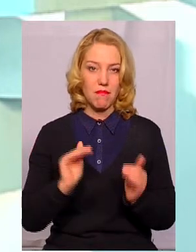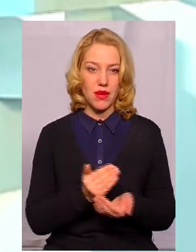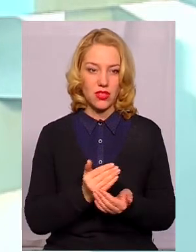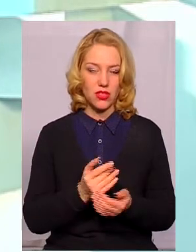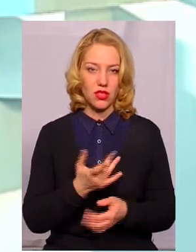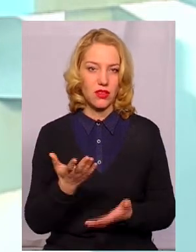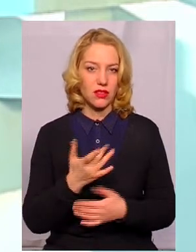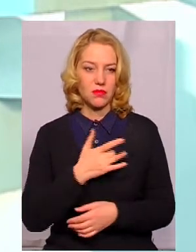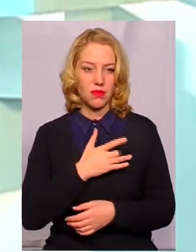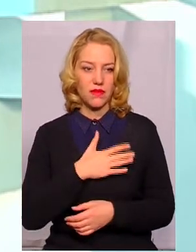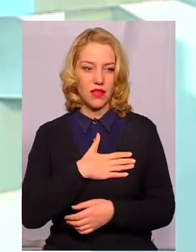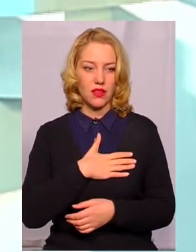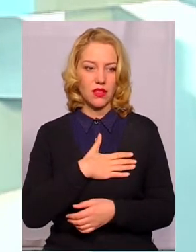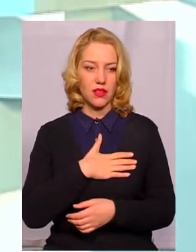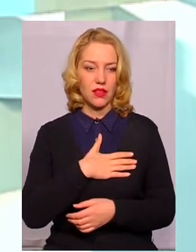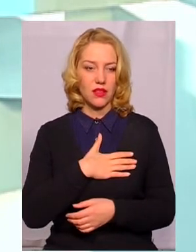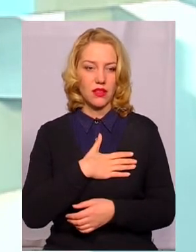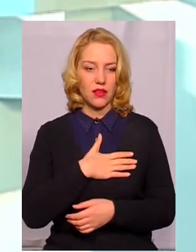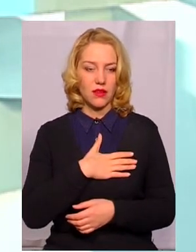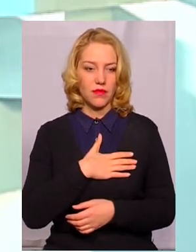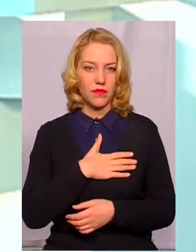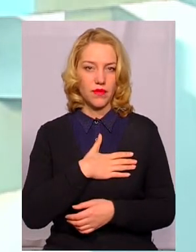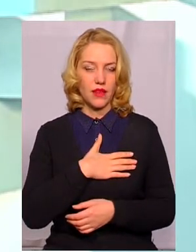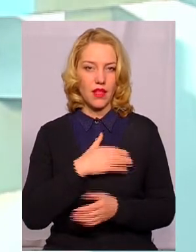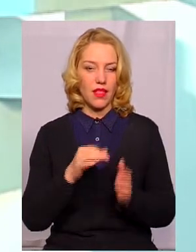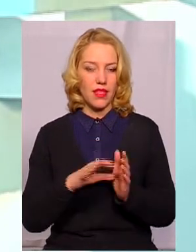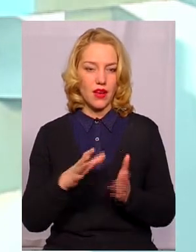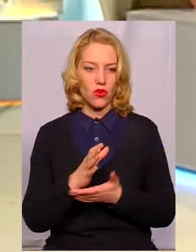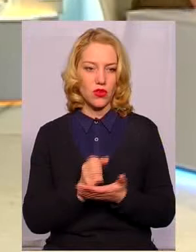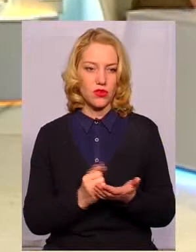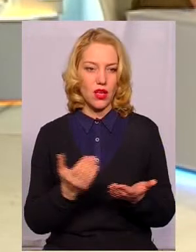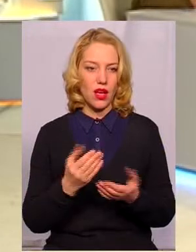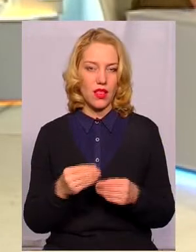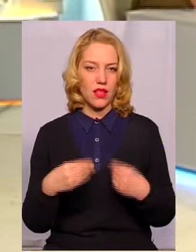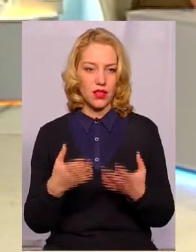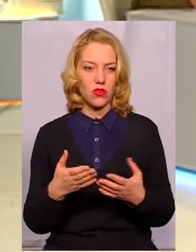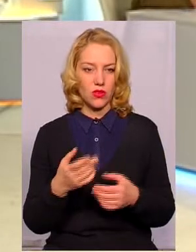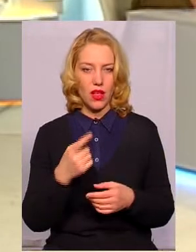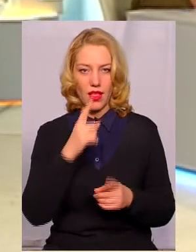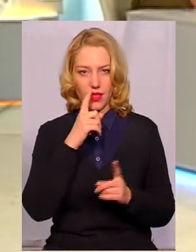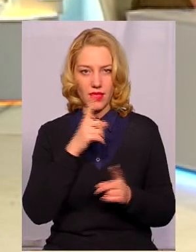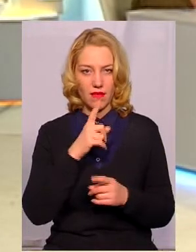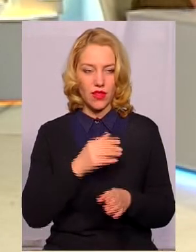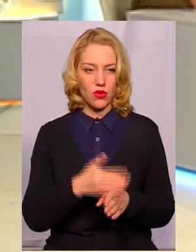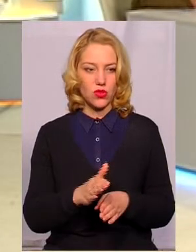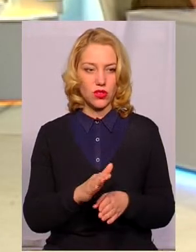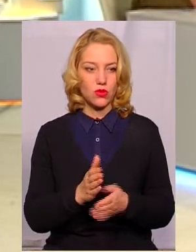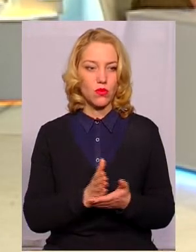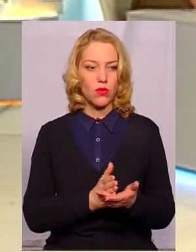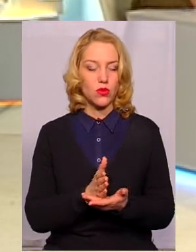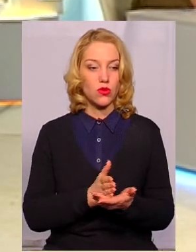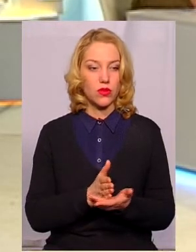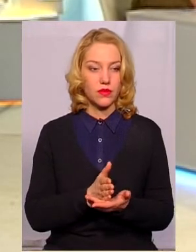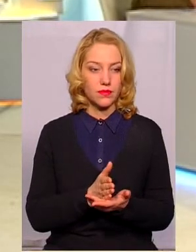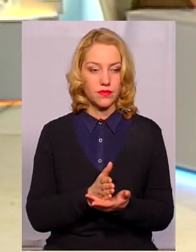– якась приватна прат, енергоресурси, яка там надає невелику частку послуг.